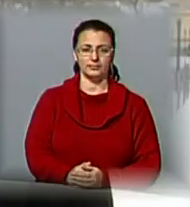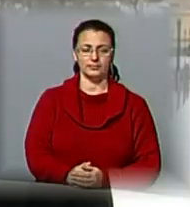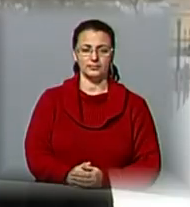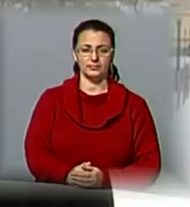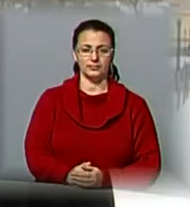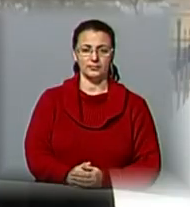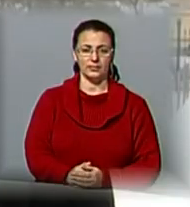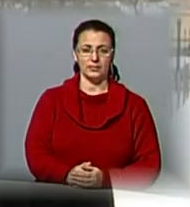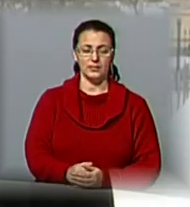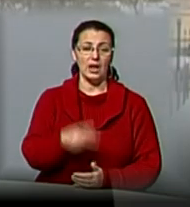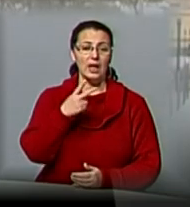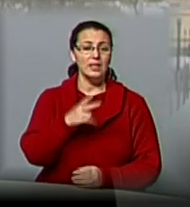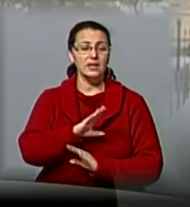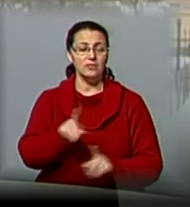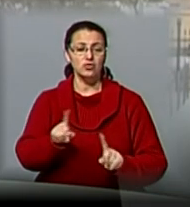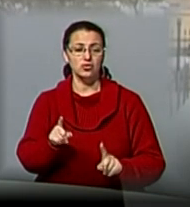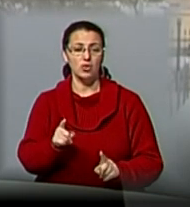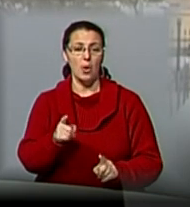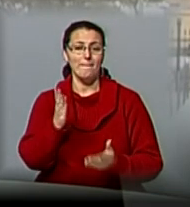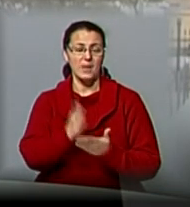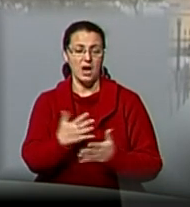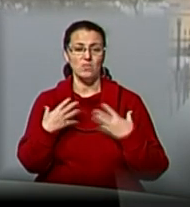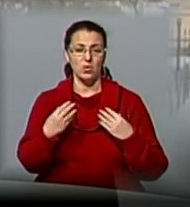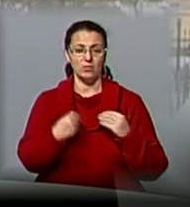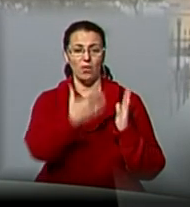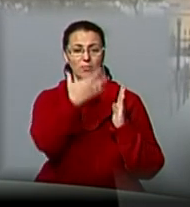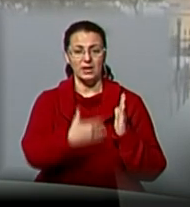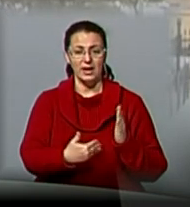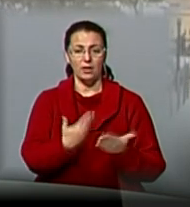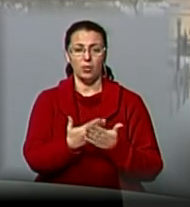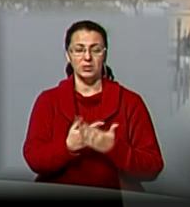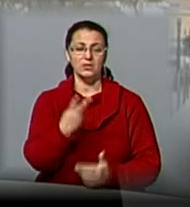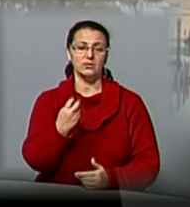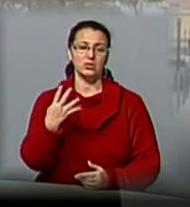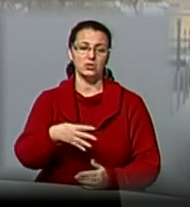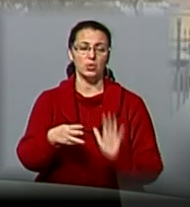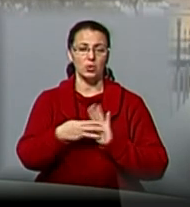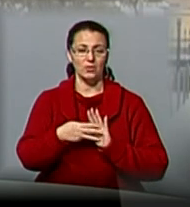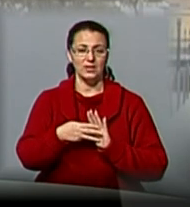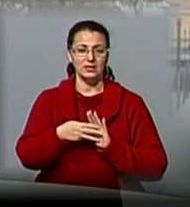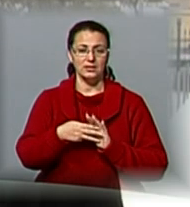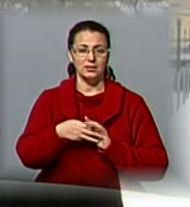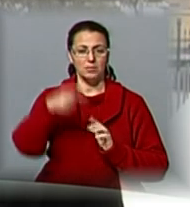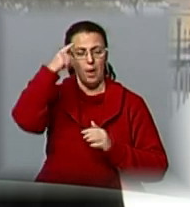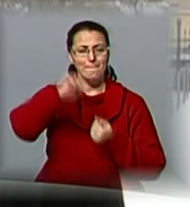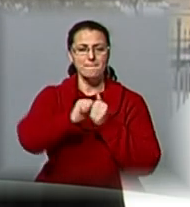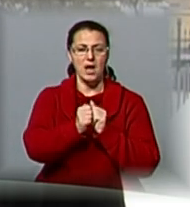Попри те, що ми маємо у Львові в переліку близько 248 пам'яток